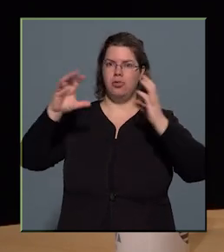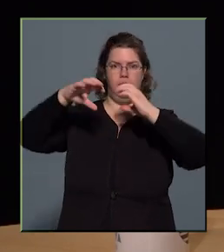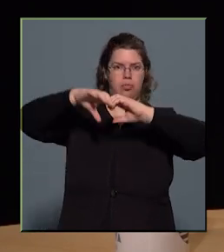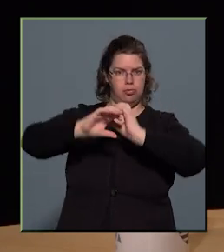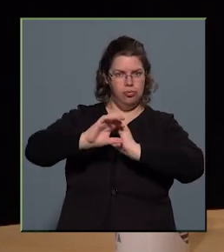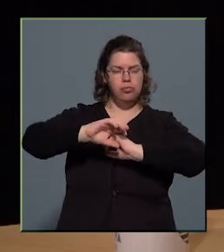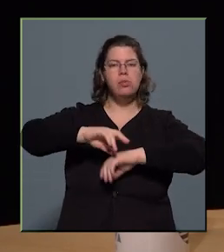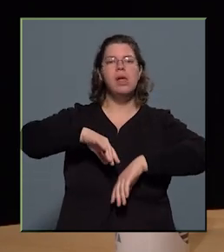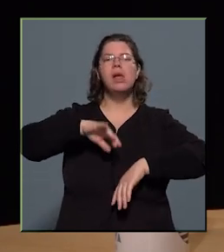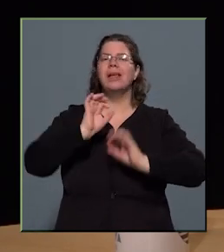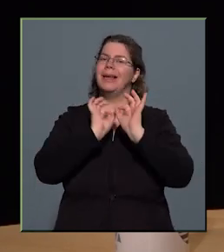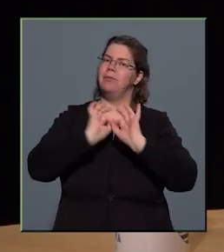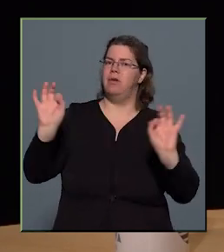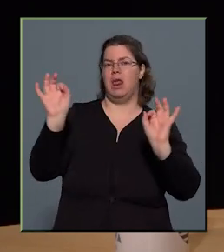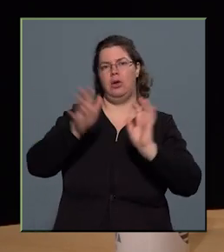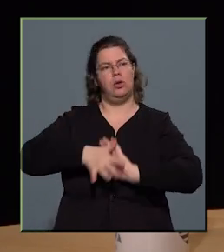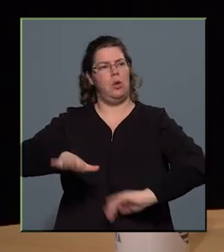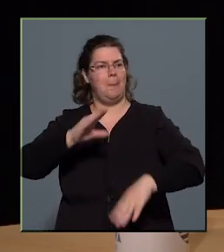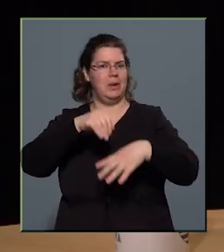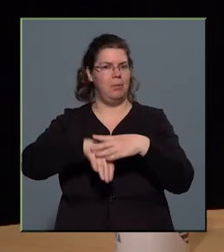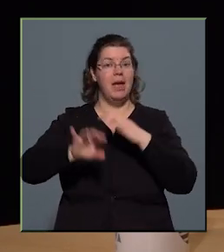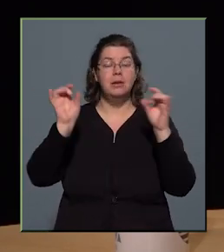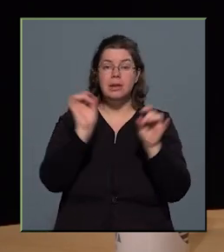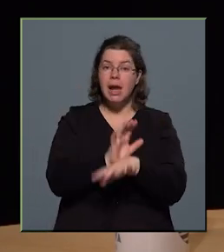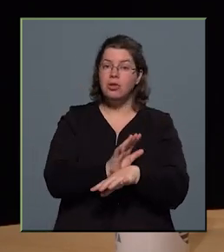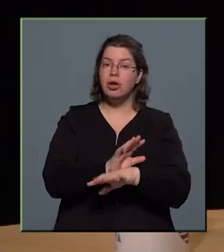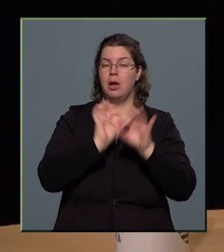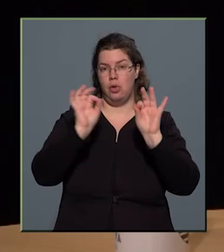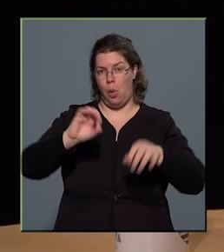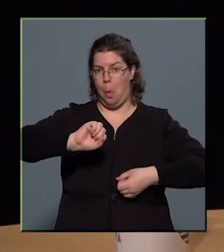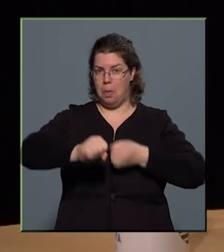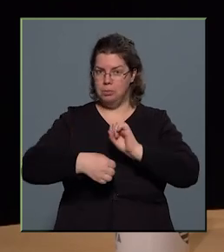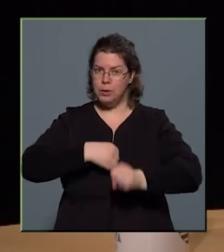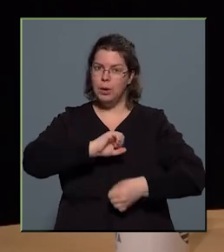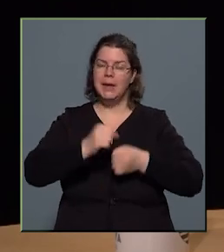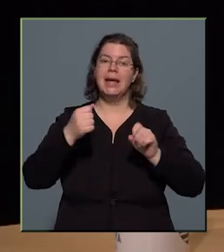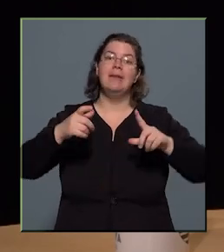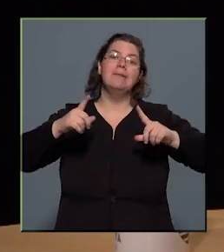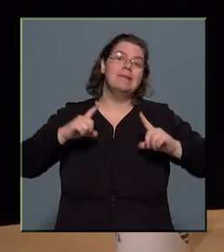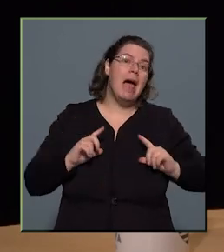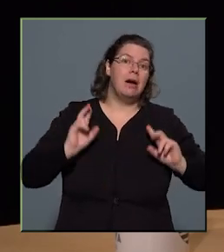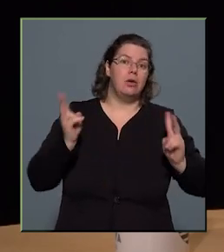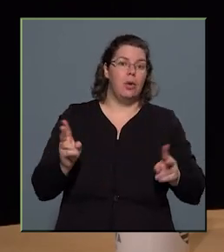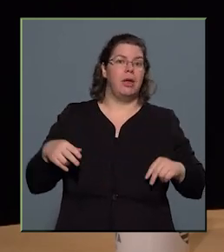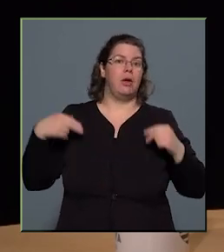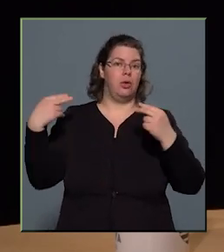kiváló körülmények között, és szerencsére ugye jól működik, tehát várható, hogy itt a következő nem csak